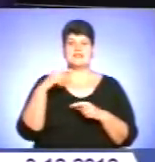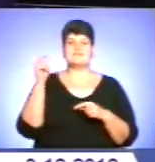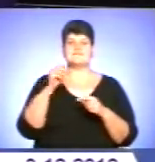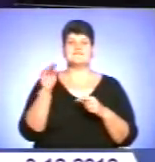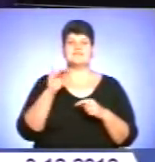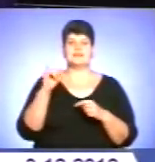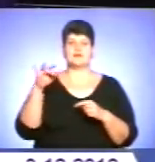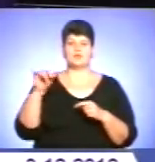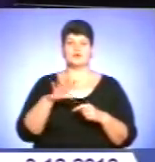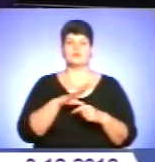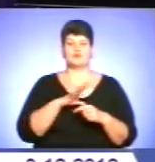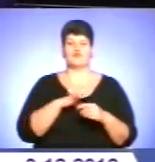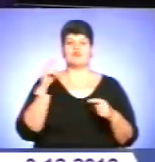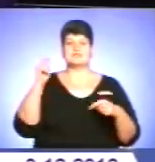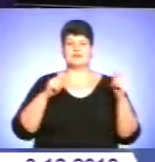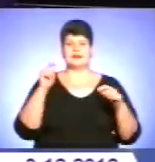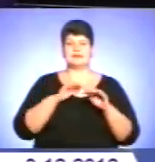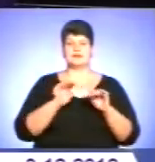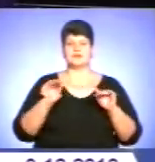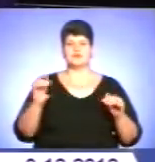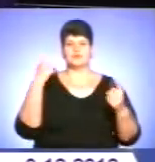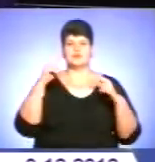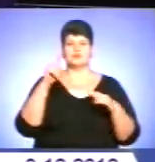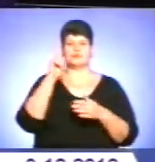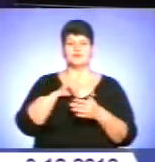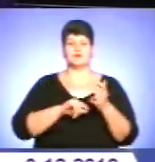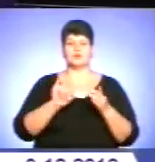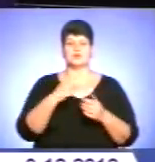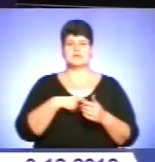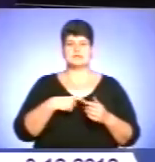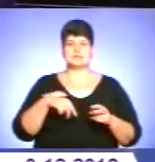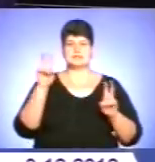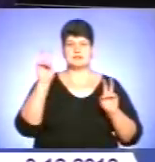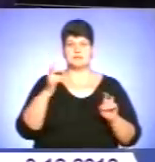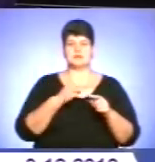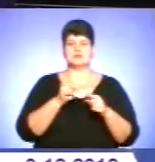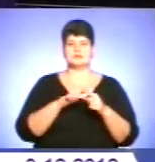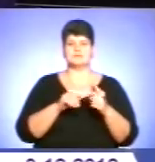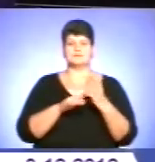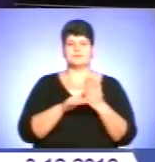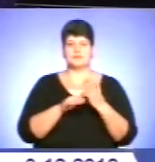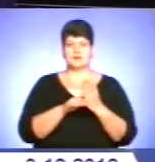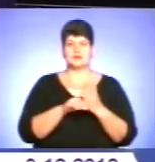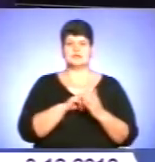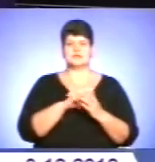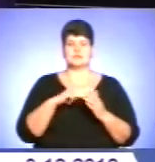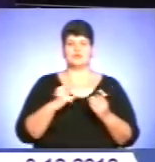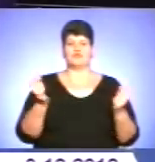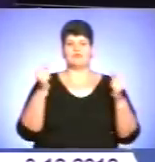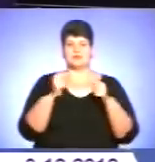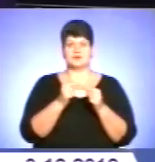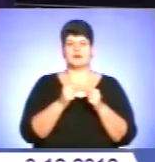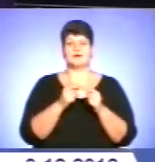відбувся фестиваль дитячої творчості «Повір у себе». Завдання мистецької акції – сприяти самовизначенню, самореалізації та